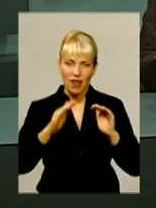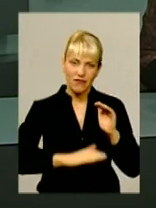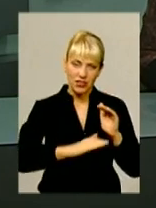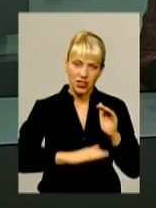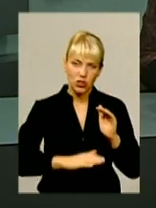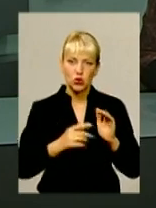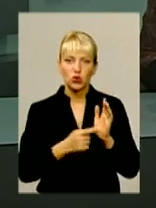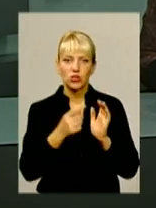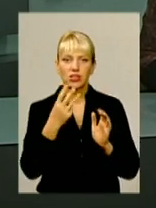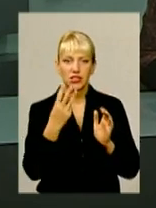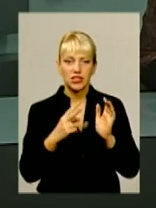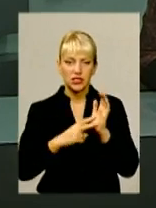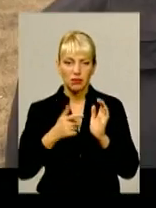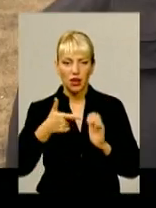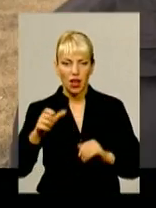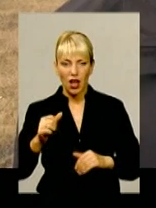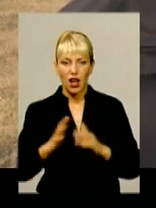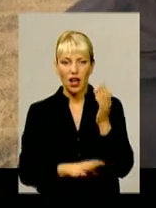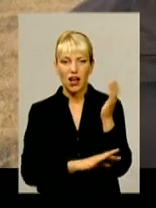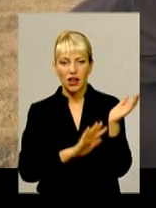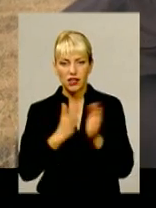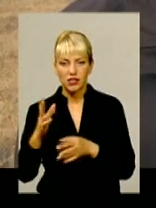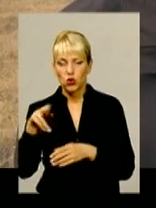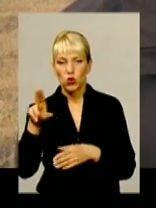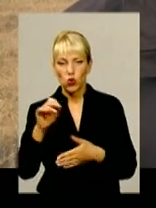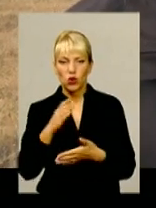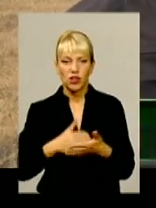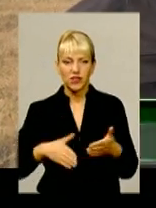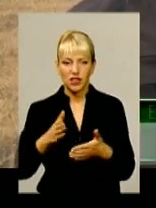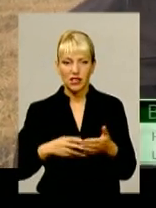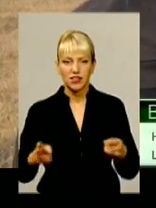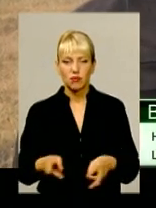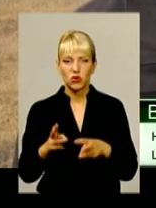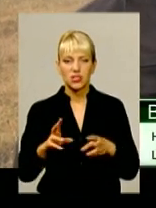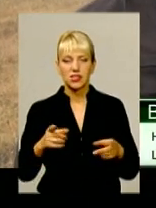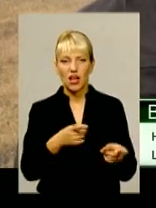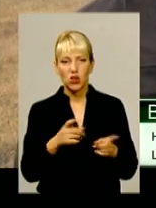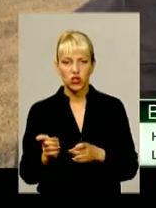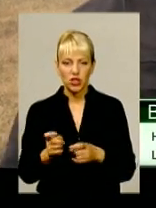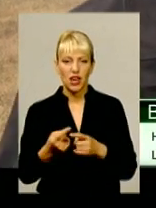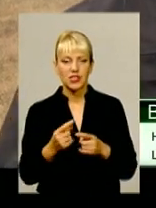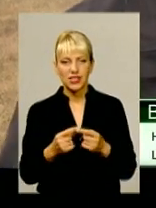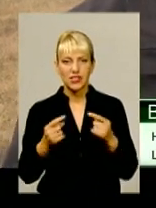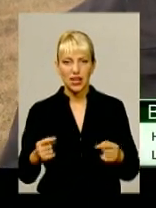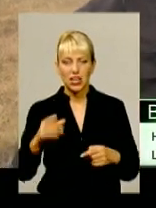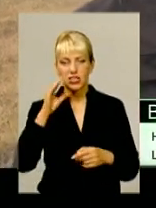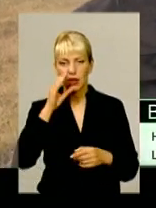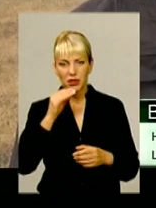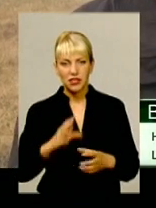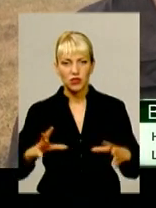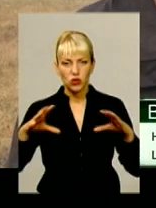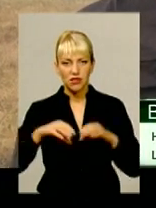гектарах лісу. До ліквідації пожежі залучалися сили і засоби Шепетівського зведеного